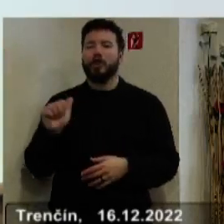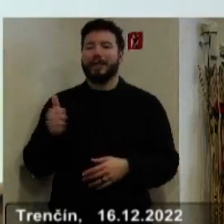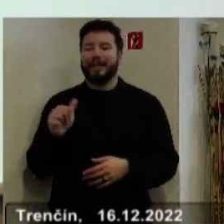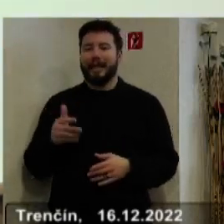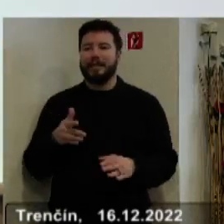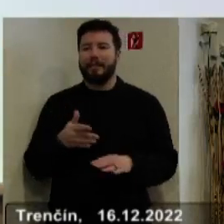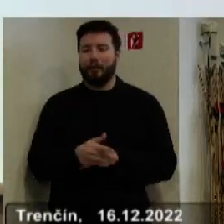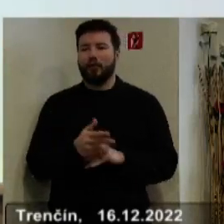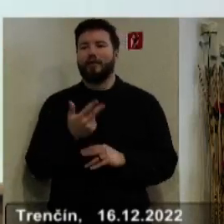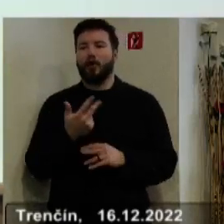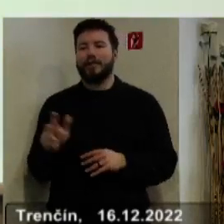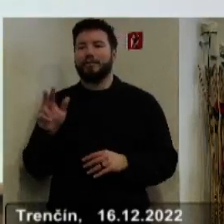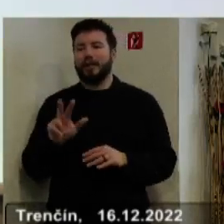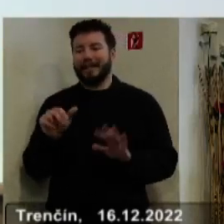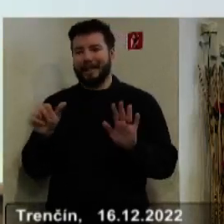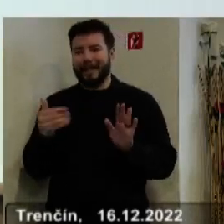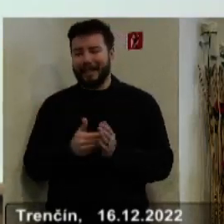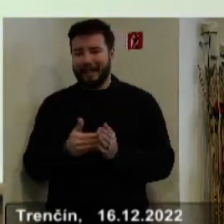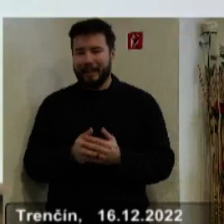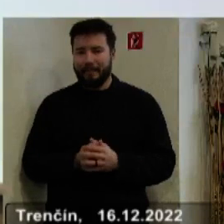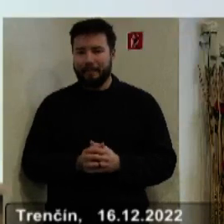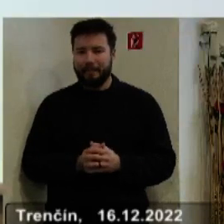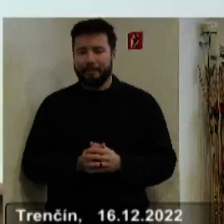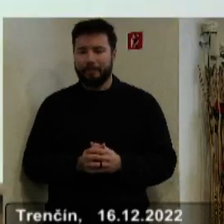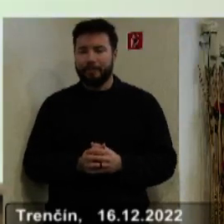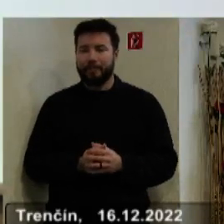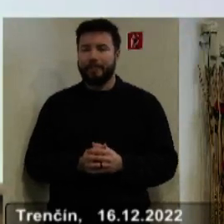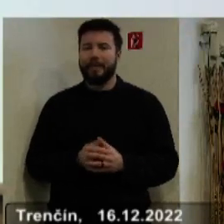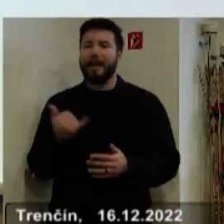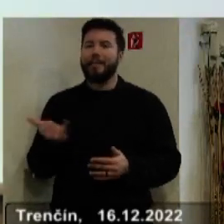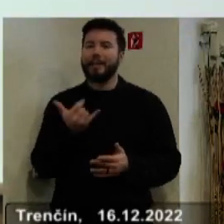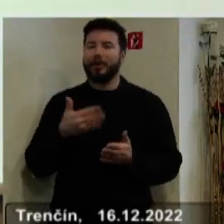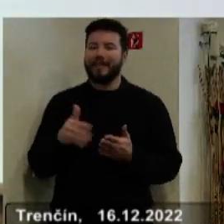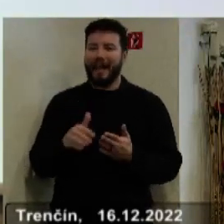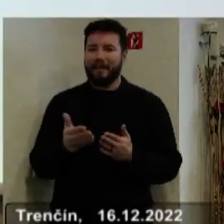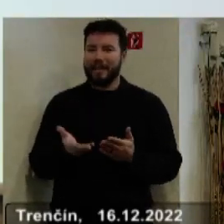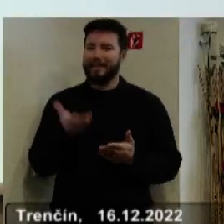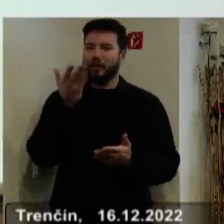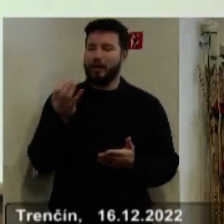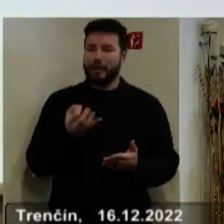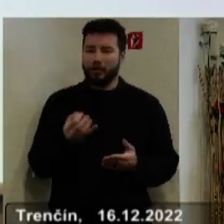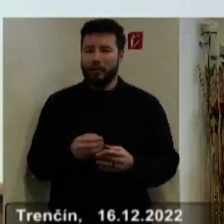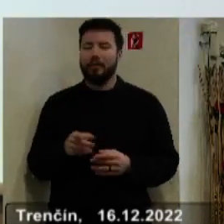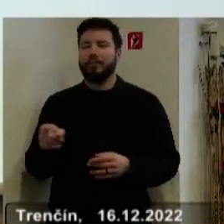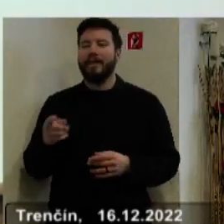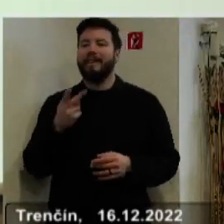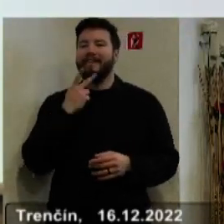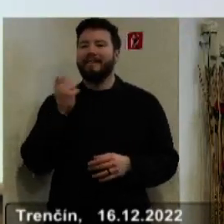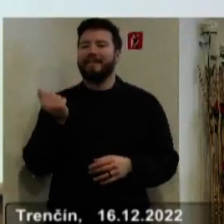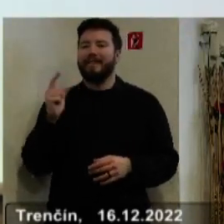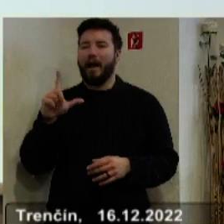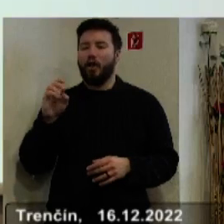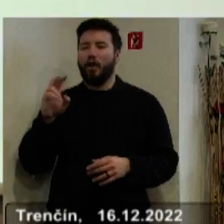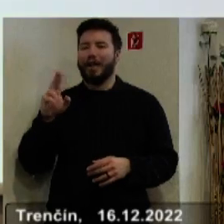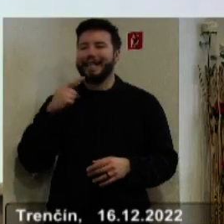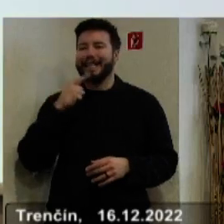miliónov 831 tisíc. Zvýšený objem rozpočtovaných bežných výdavkov zahľadňuje najmä valorizáciu platov od